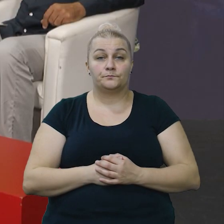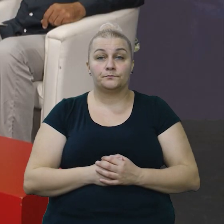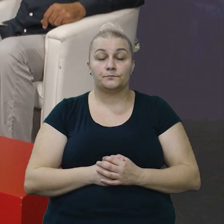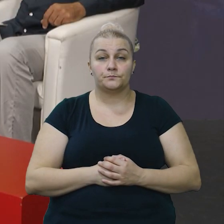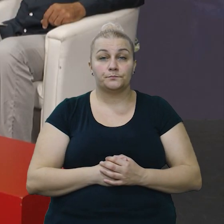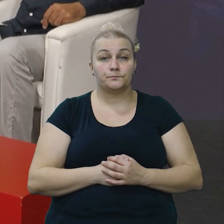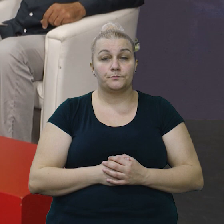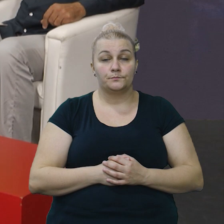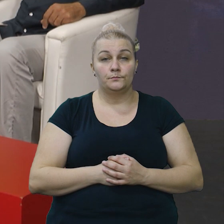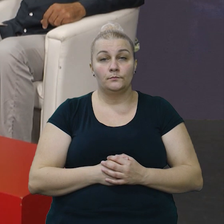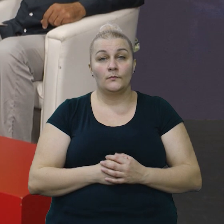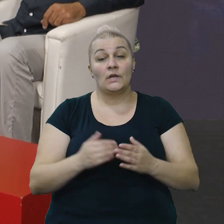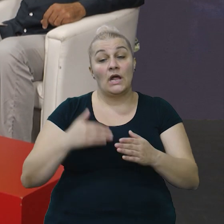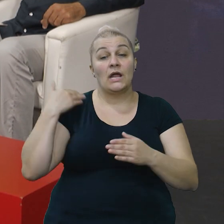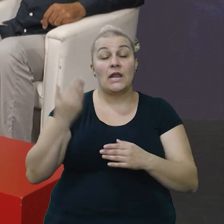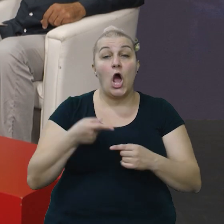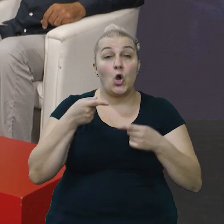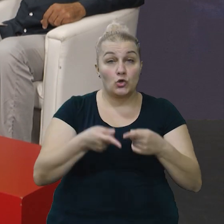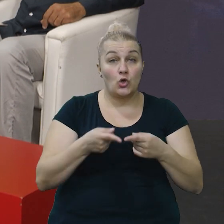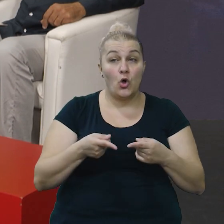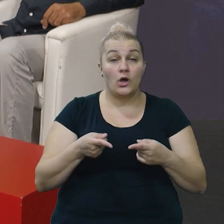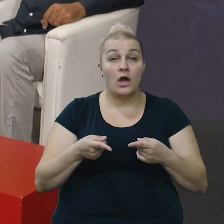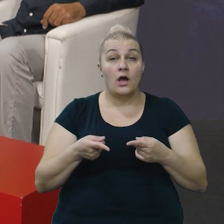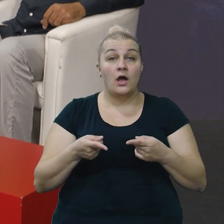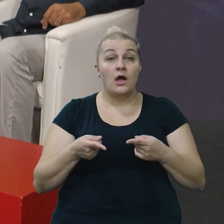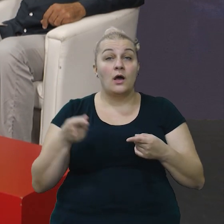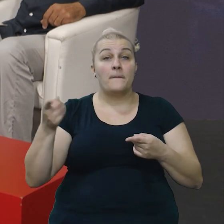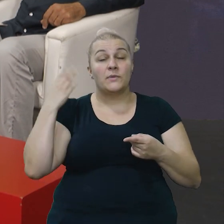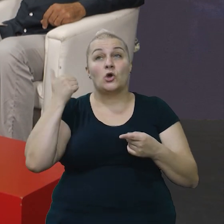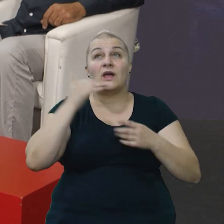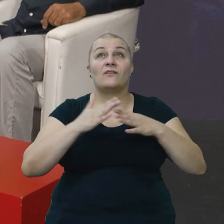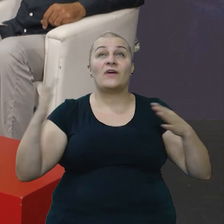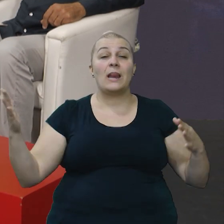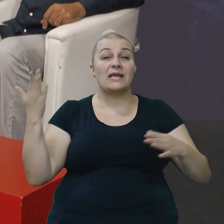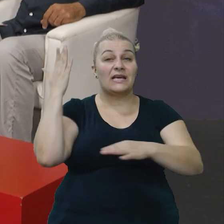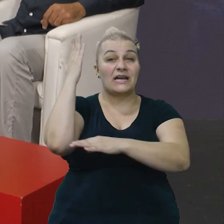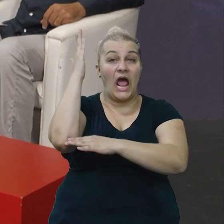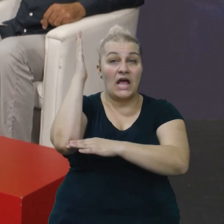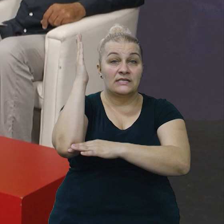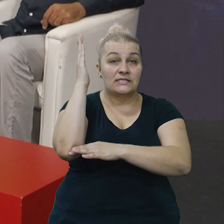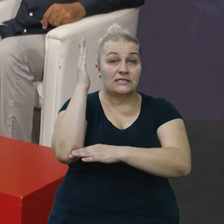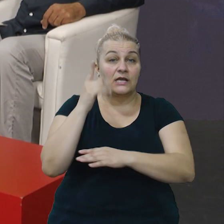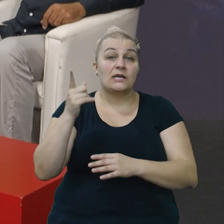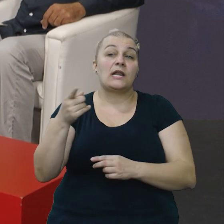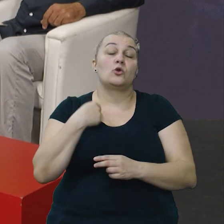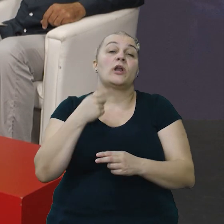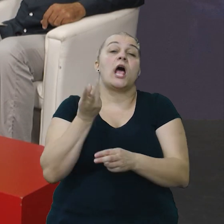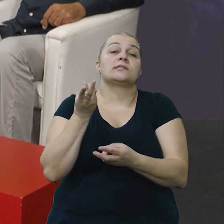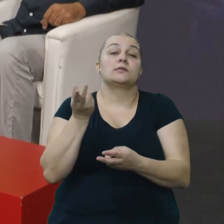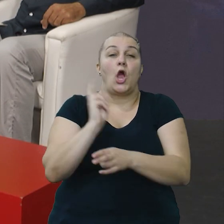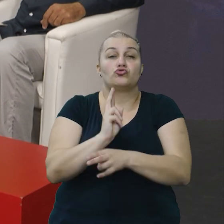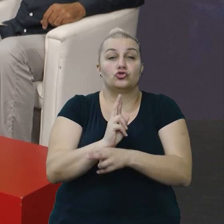Nedugo iza toga nije mogao ništa, jedan veliki hrast štitio je nas.